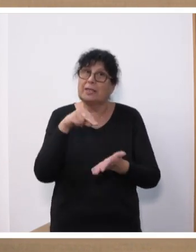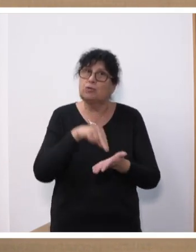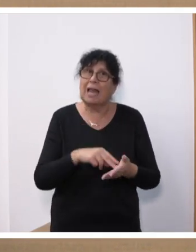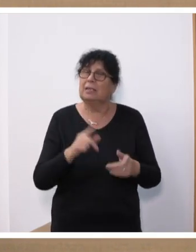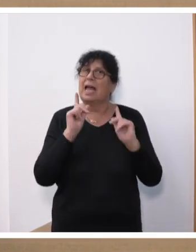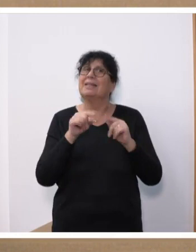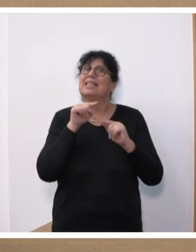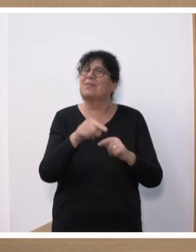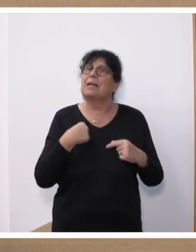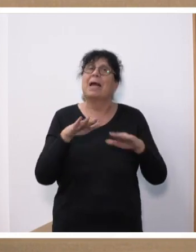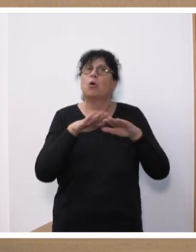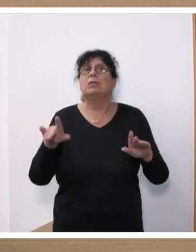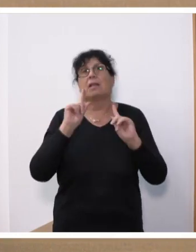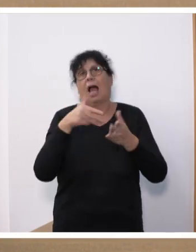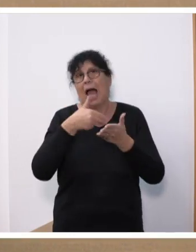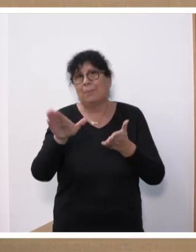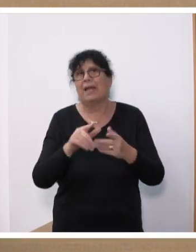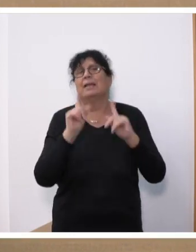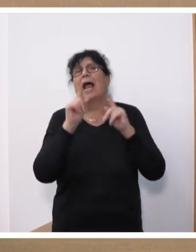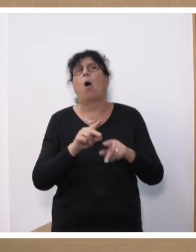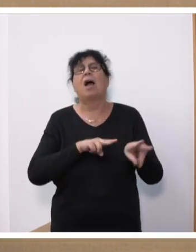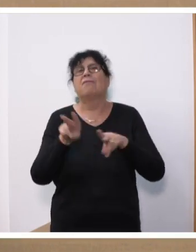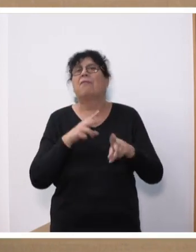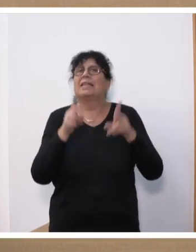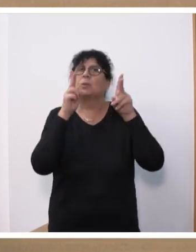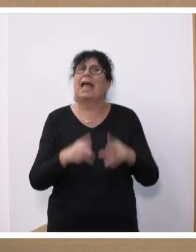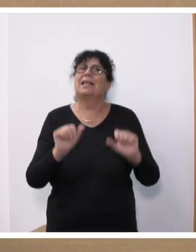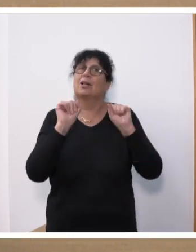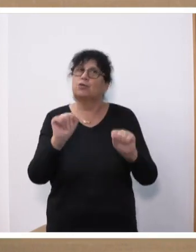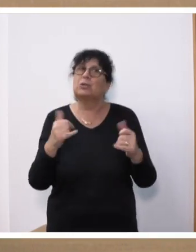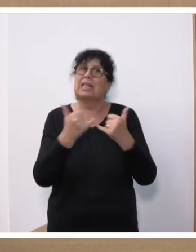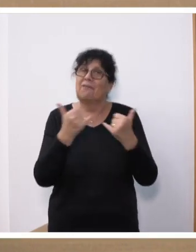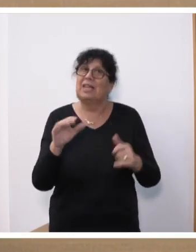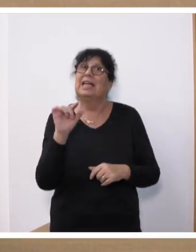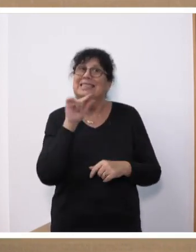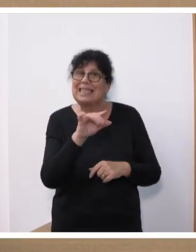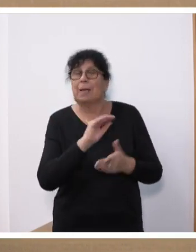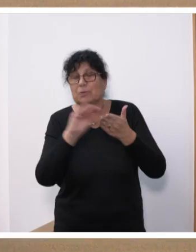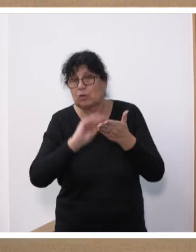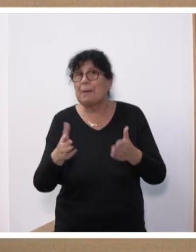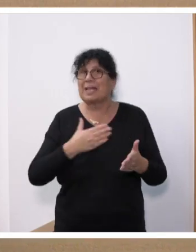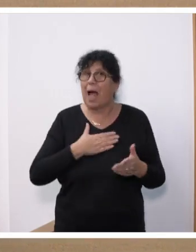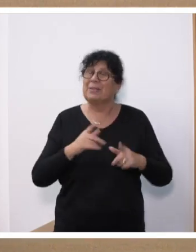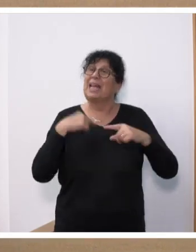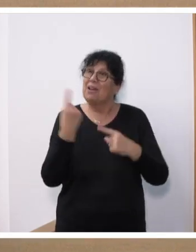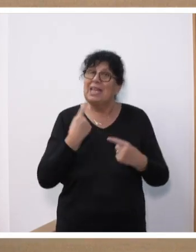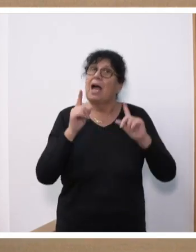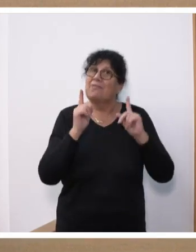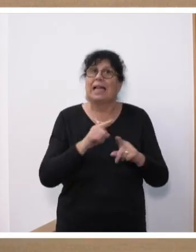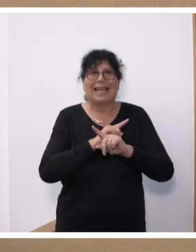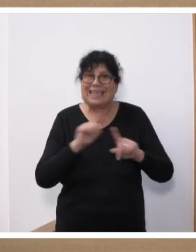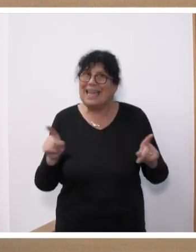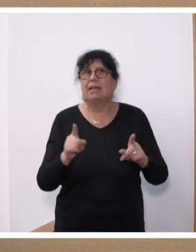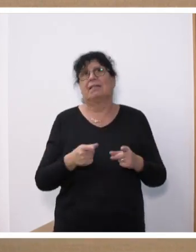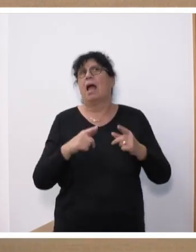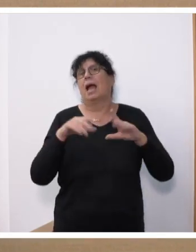das wir dem Grunde nach ablehnen. Und auch wenn der verfassungsrechtliche Schutz so ist, wie Sie sind, wie Sie es beschrieben haben, wir werden das nicht über Bord